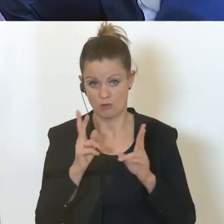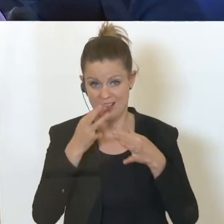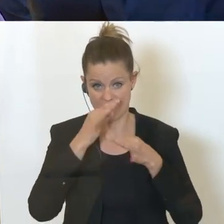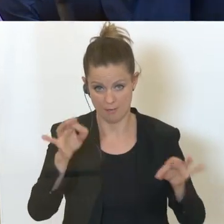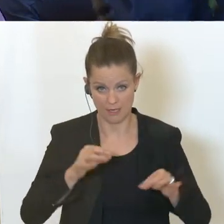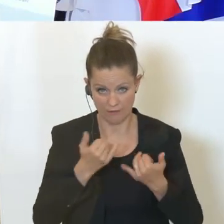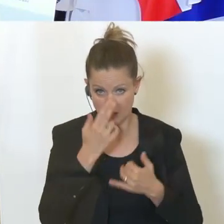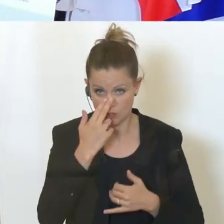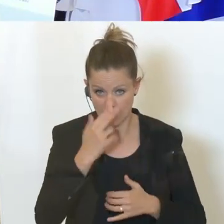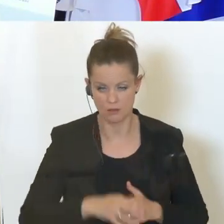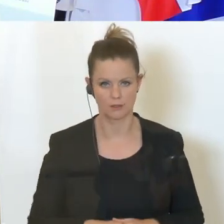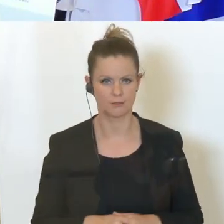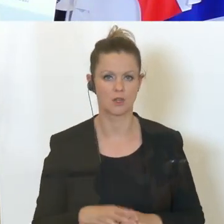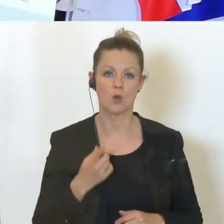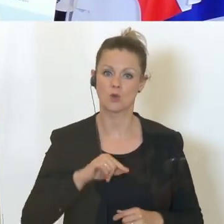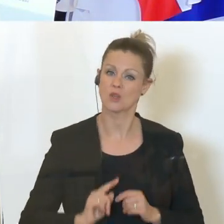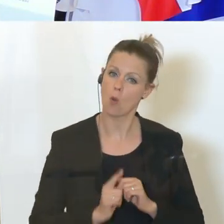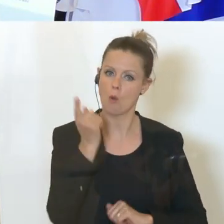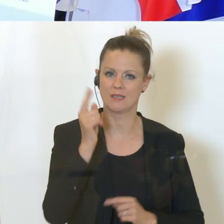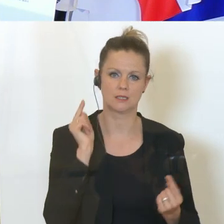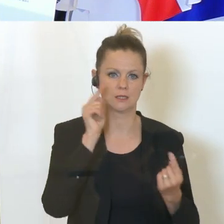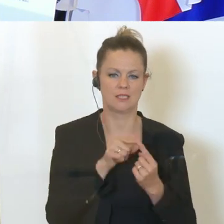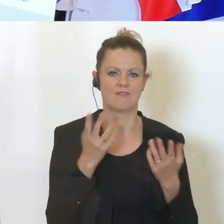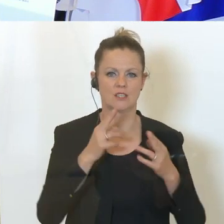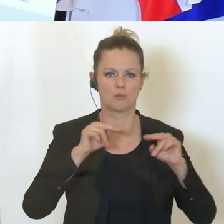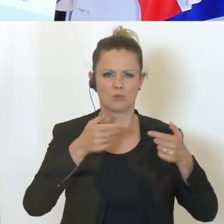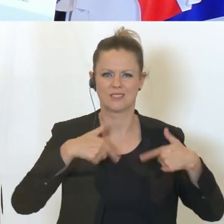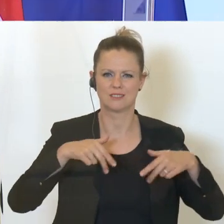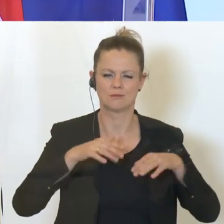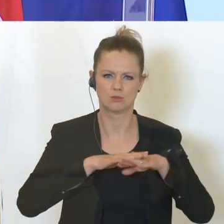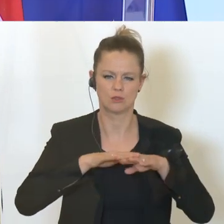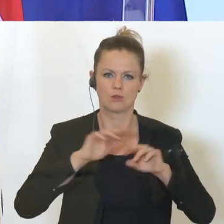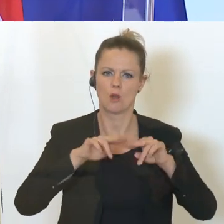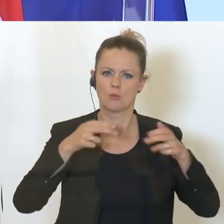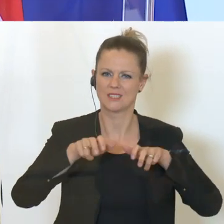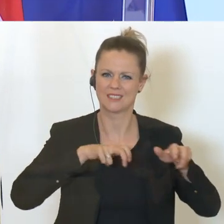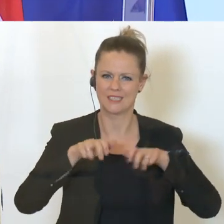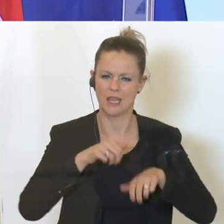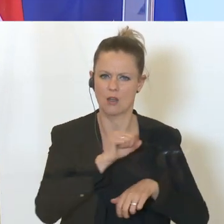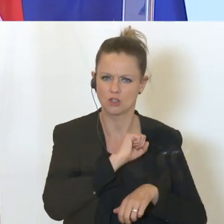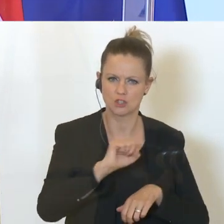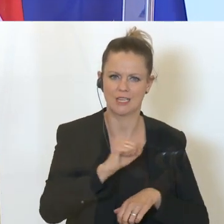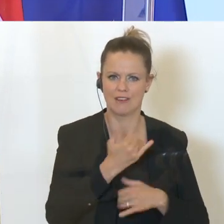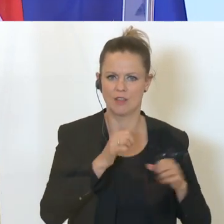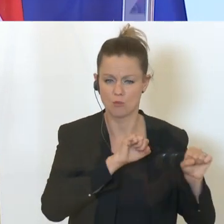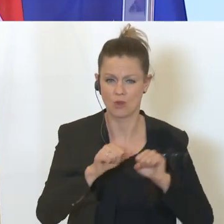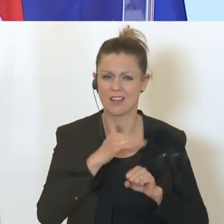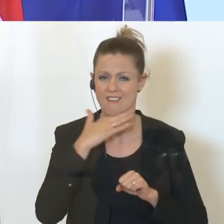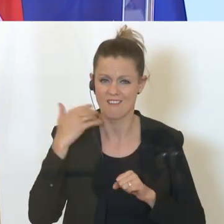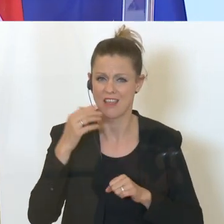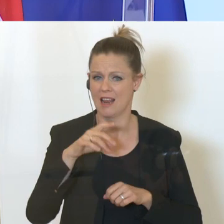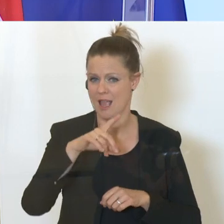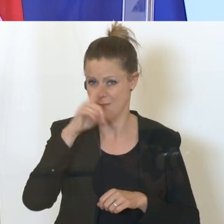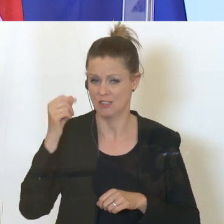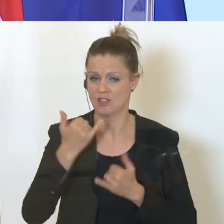Ja, unser oberstes Ziel ist, als Bundesregierung auch gemeinsam, dass wir so schnell wie möglich, so viele Menschen wie möglich in den